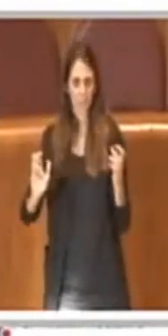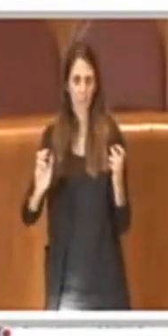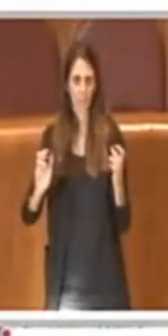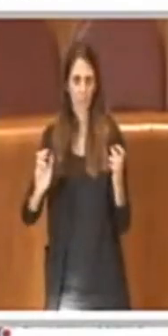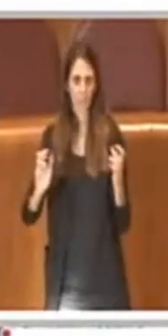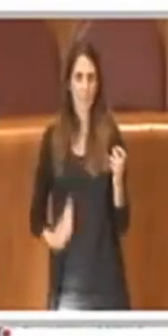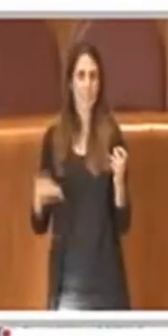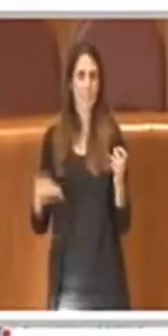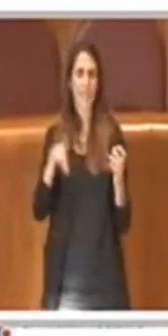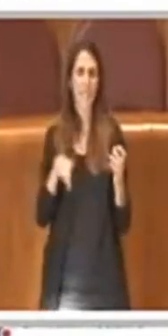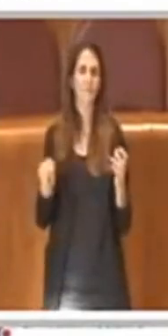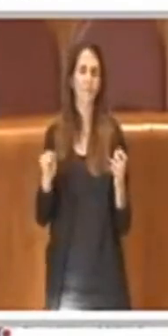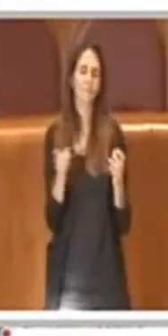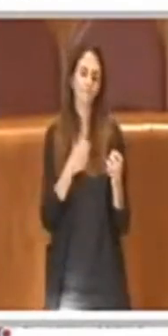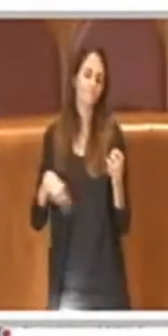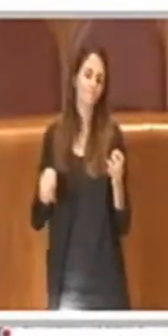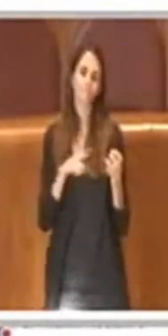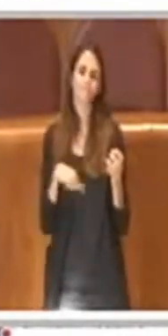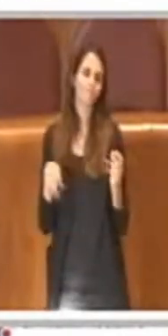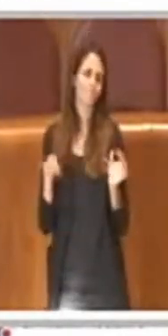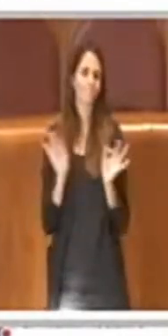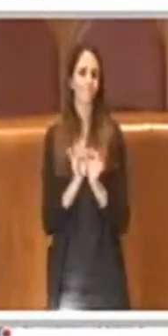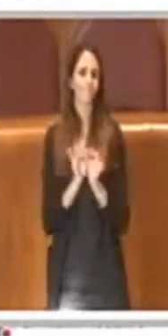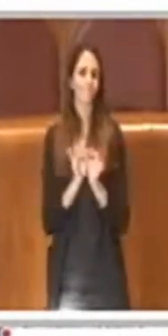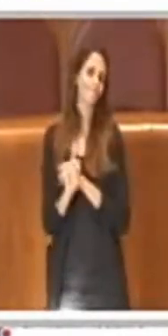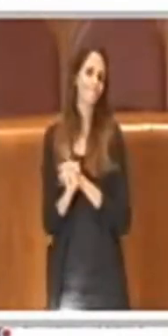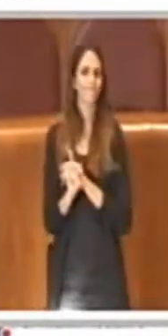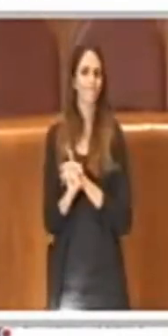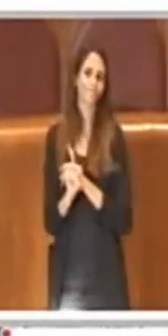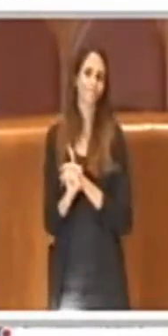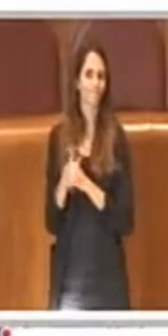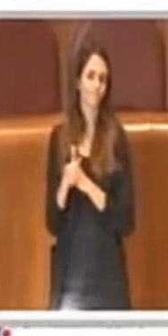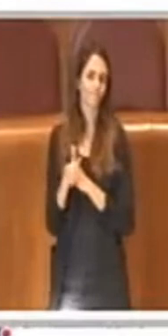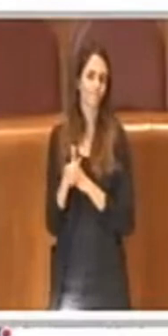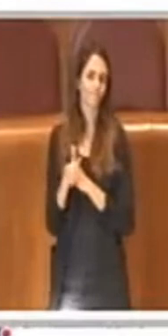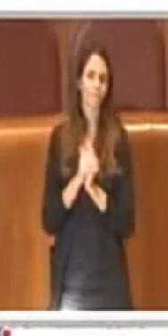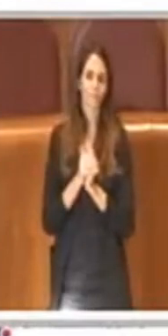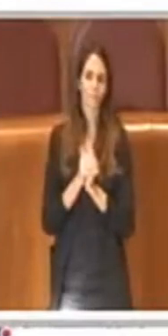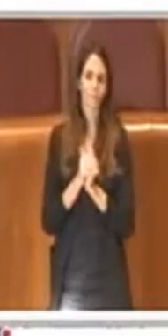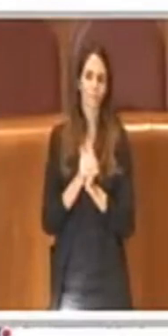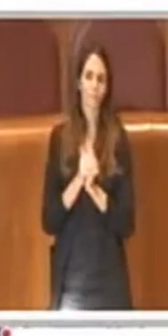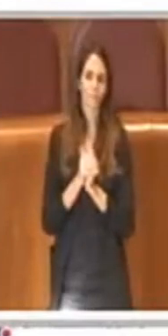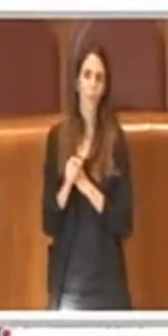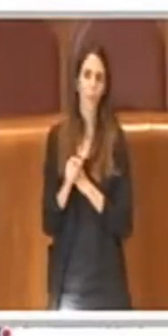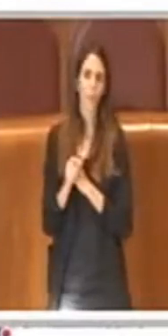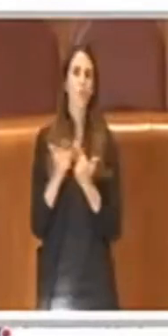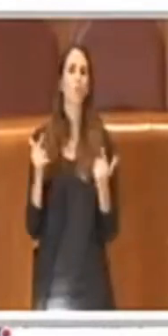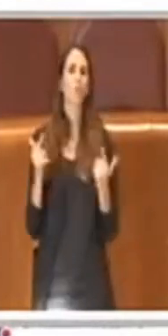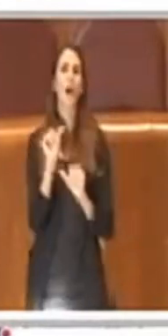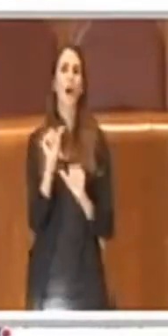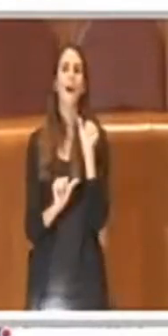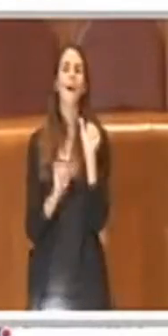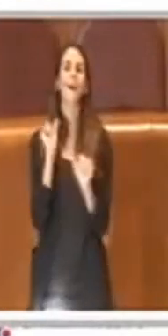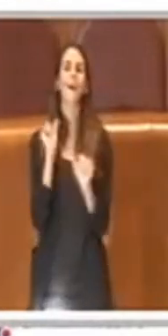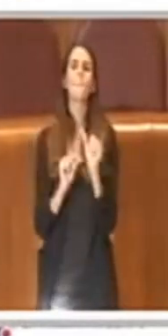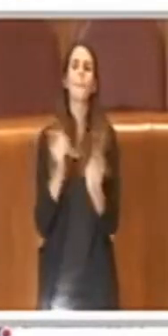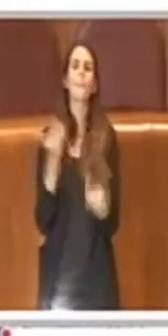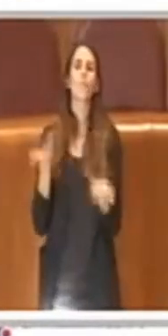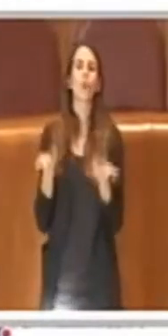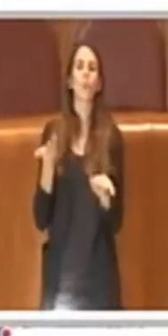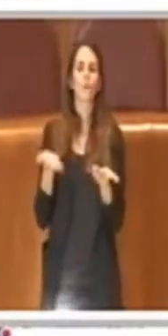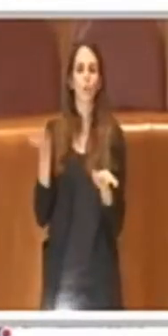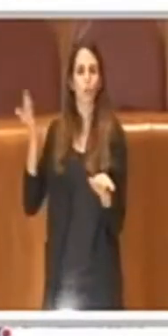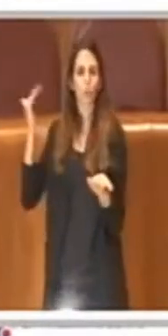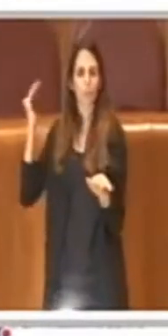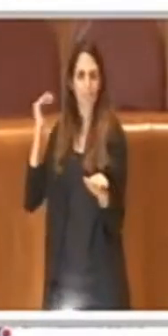risultano che ci sia questo ulteriore cambiamento rispetto al passato. Per